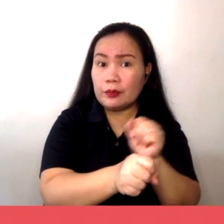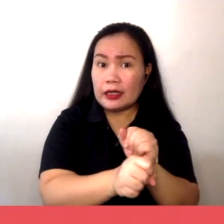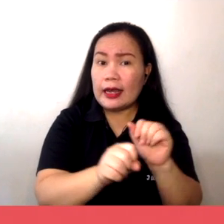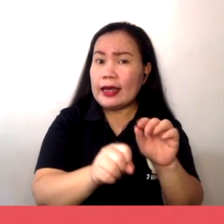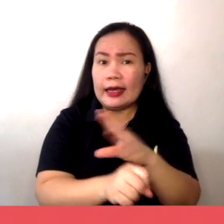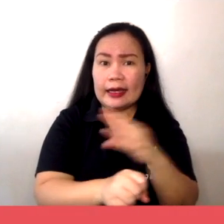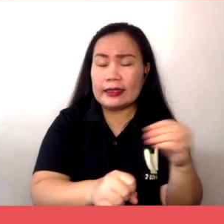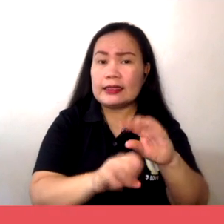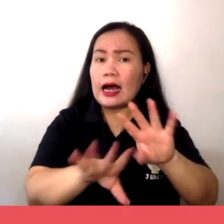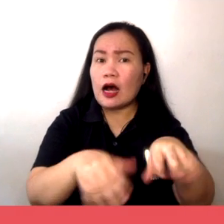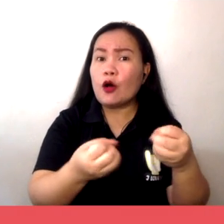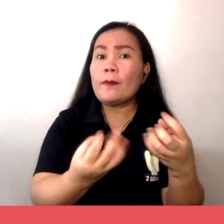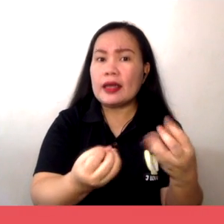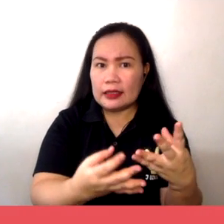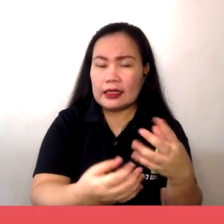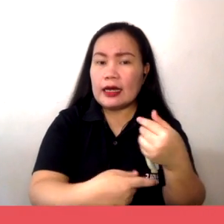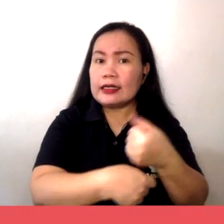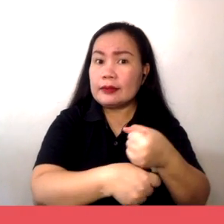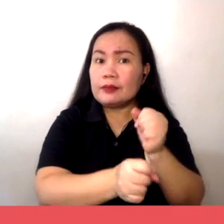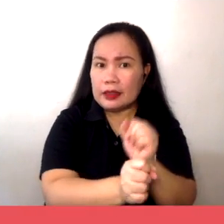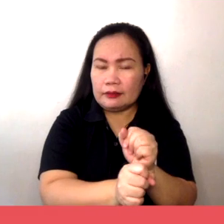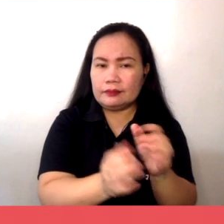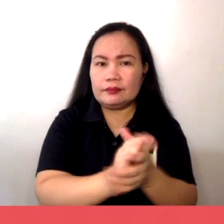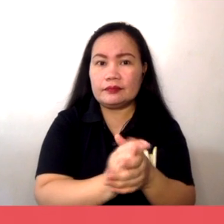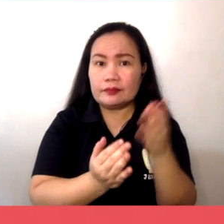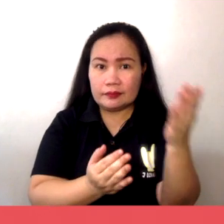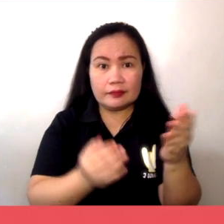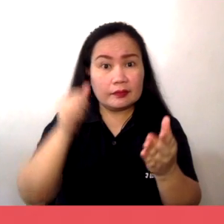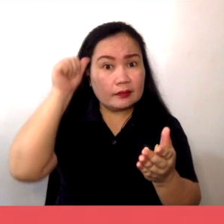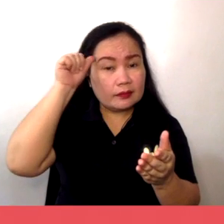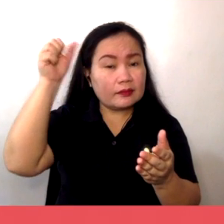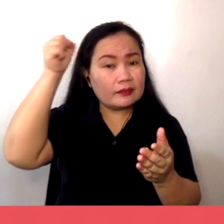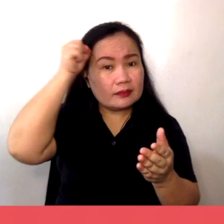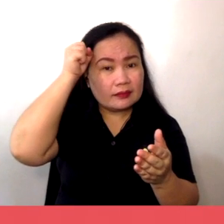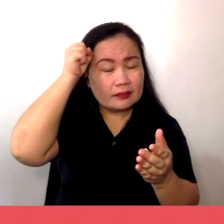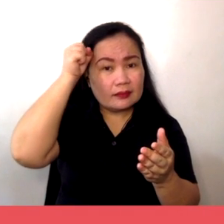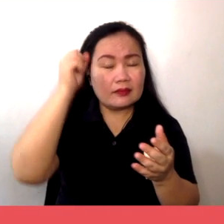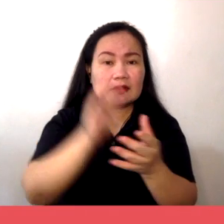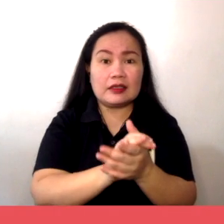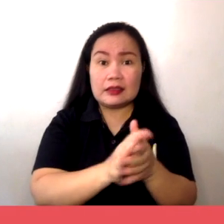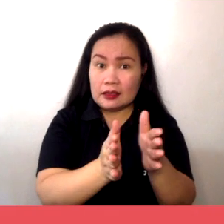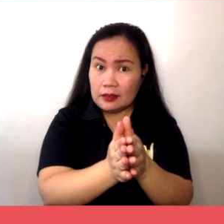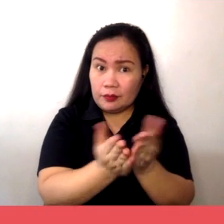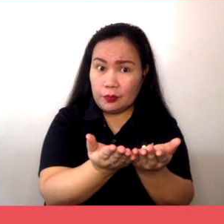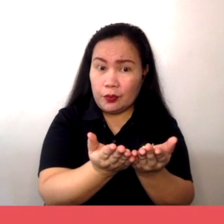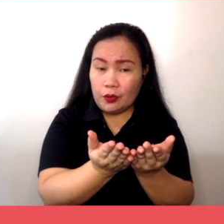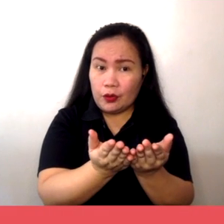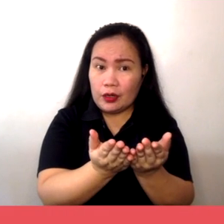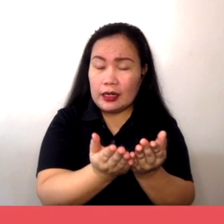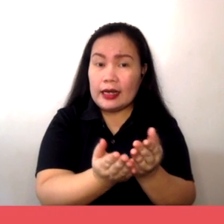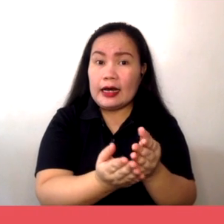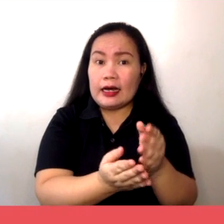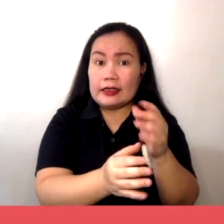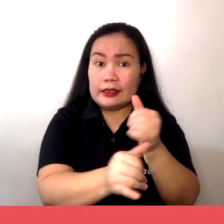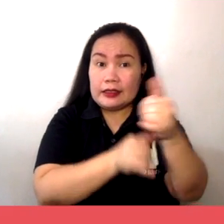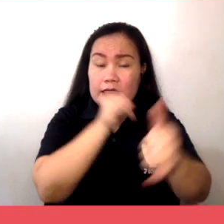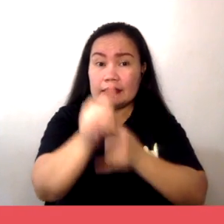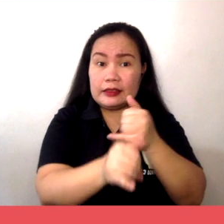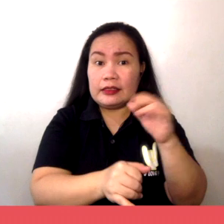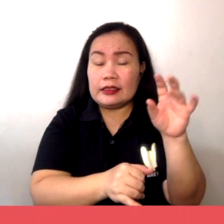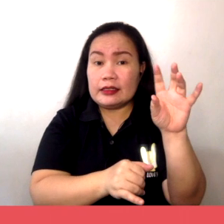ito karami. Ayon naman kay Adam Smith, sa kanyang aklat taong 1776,